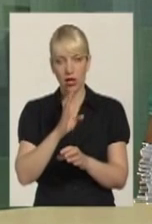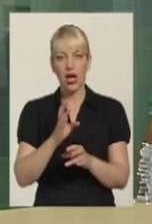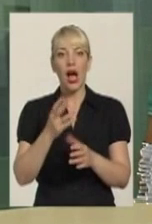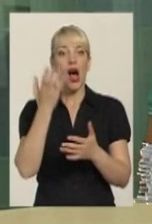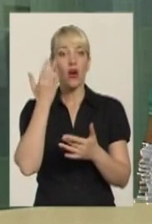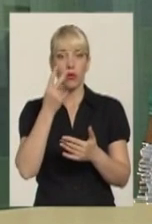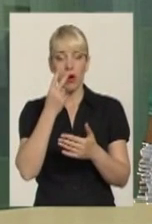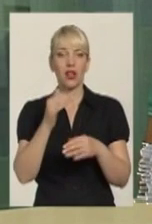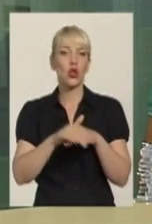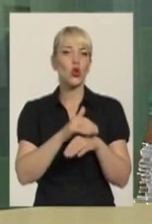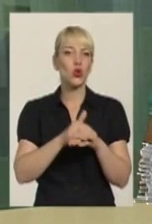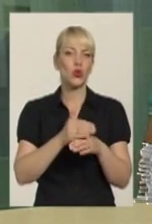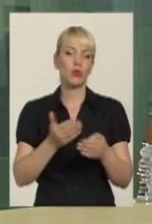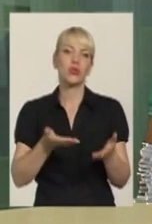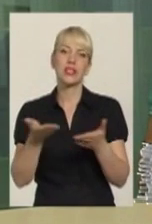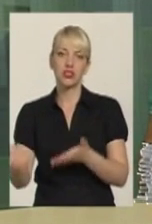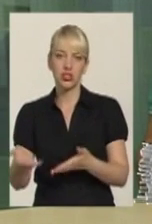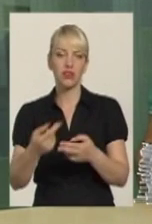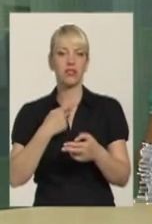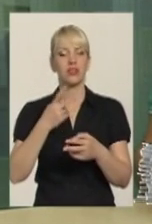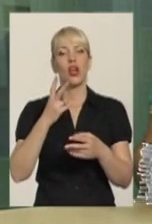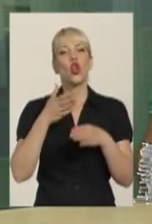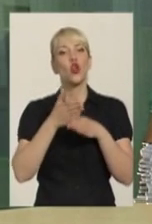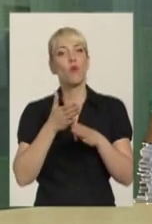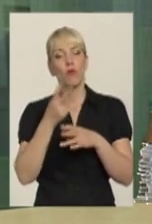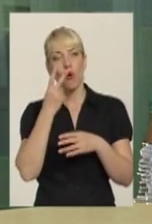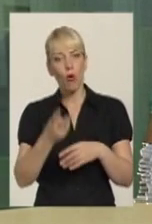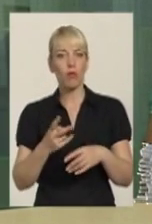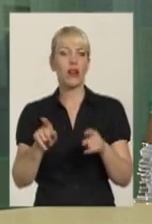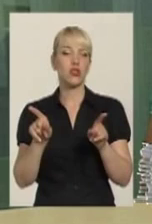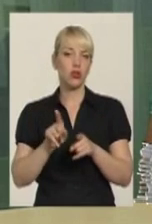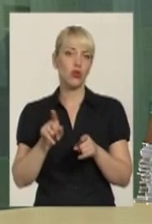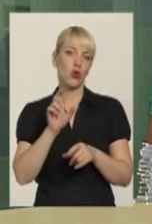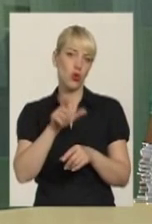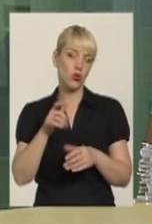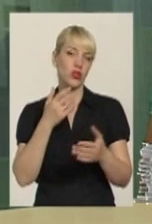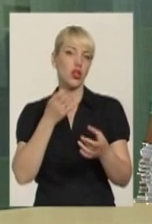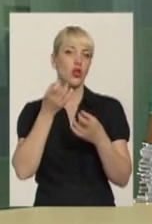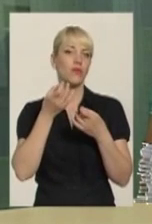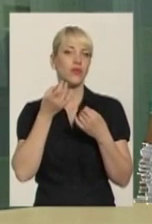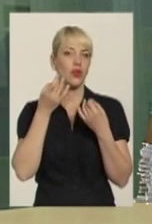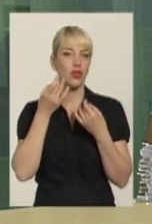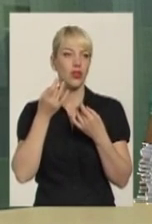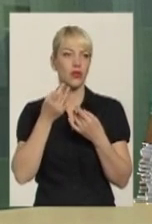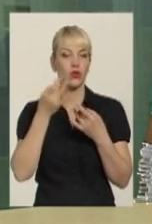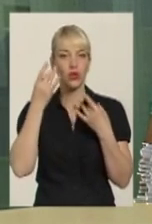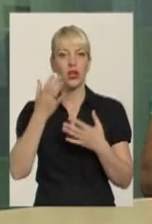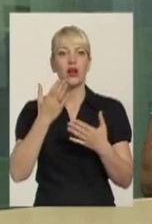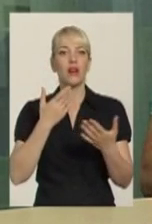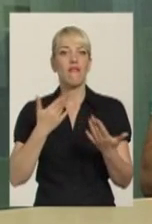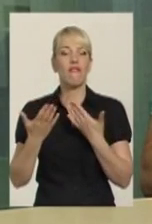вони бачать ту допомогу, яку їм оказують люди. Це і є ті толерантні відношення, які є між нашими національностями.